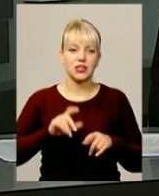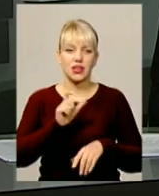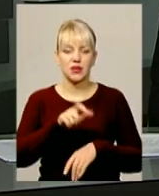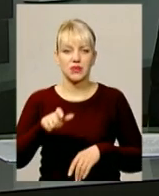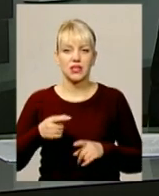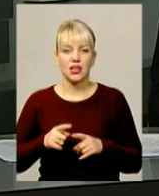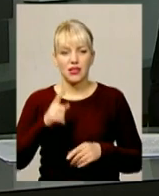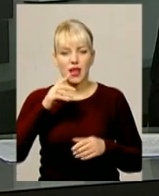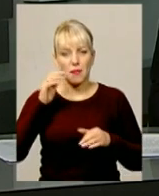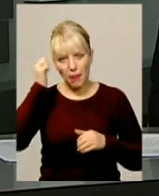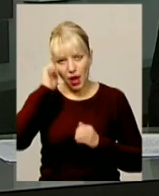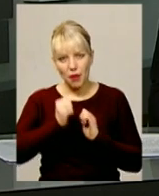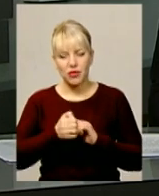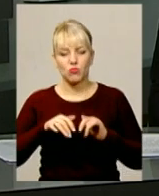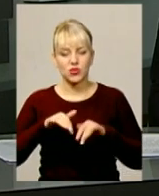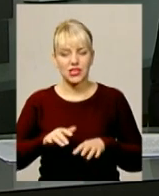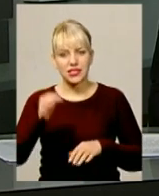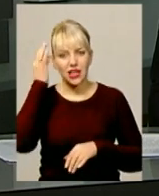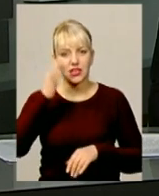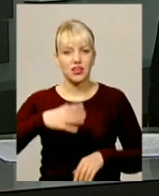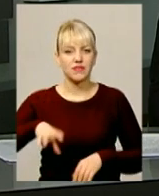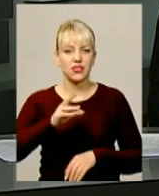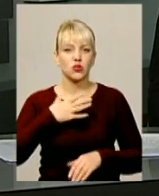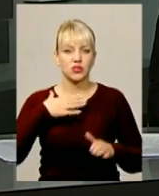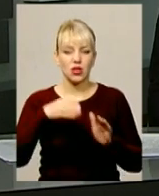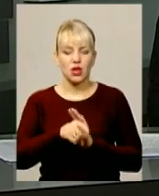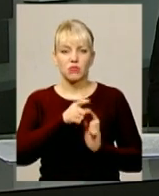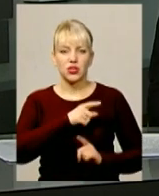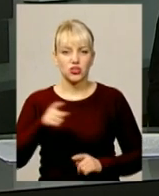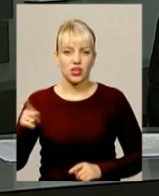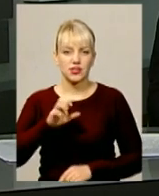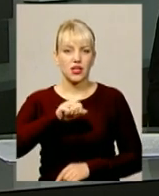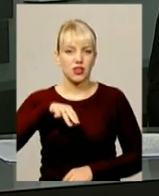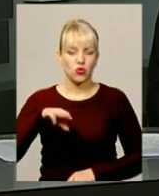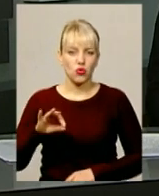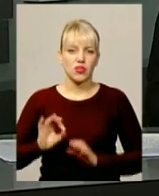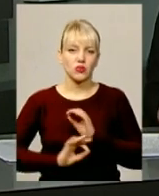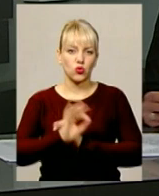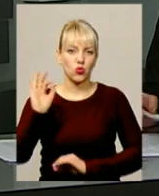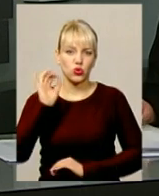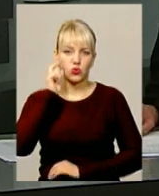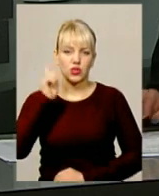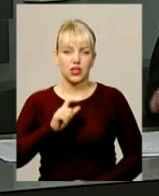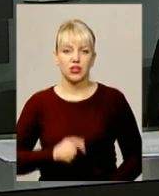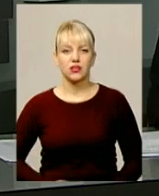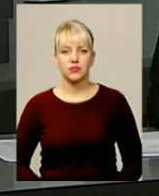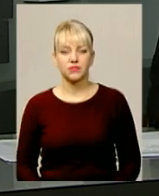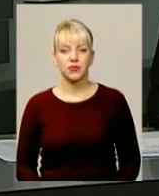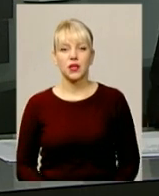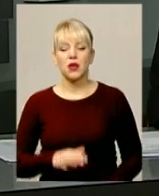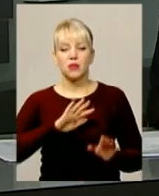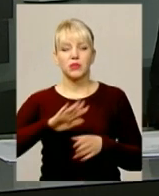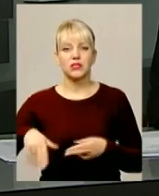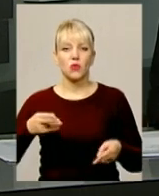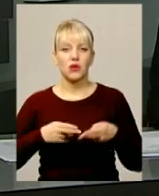заході в Шепетівці згадали всіх краян, які загинули під час антитерористичної операції на Сході України. Після